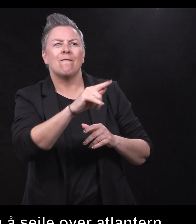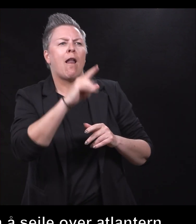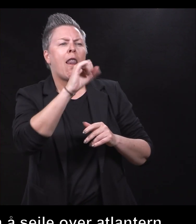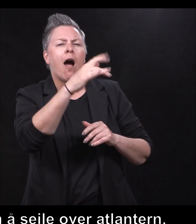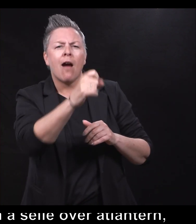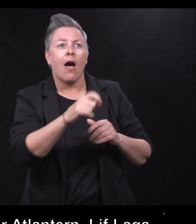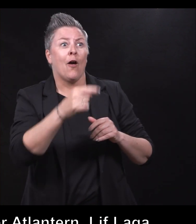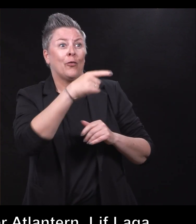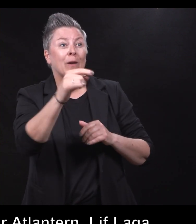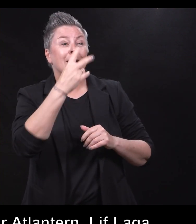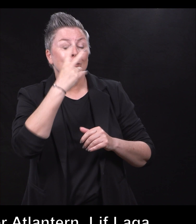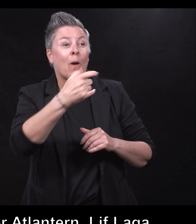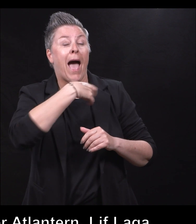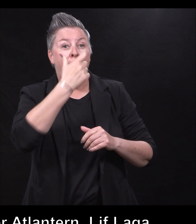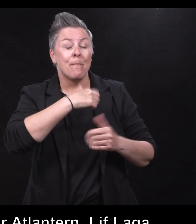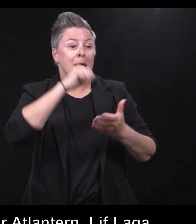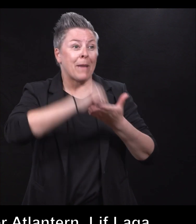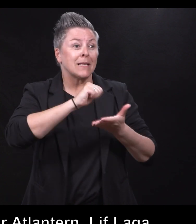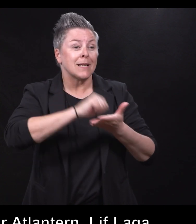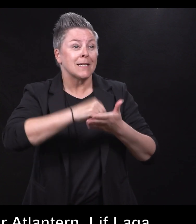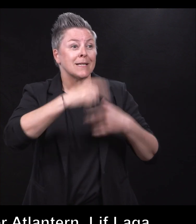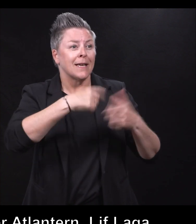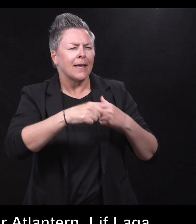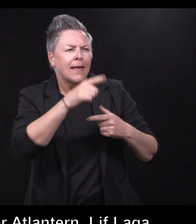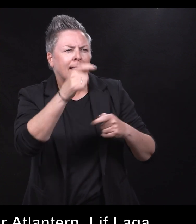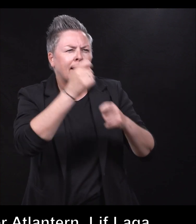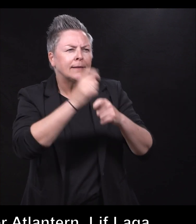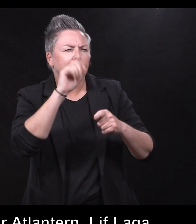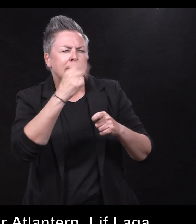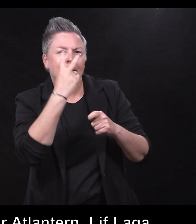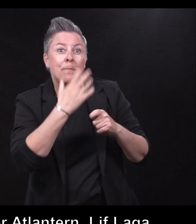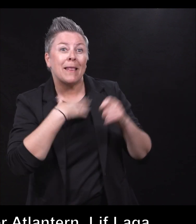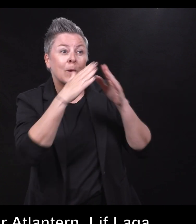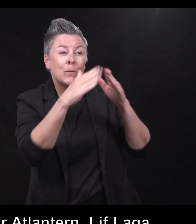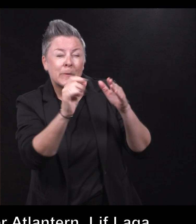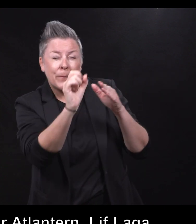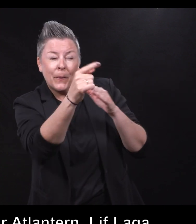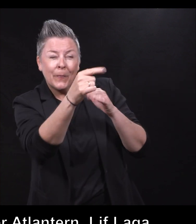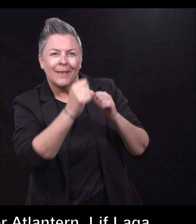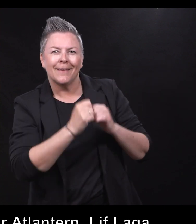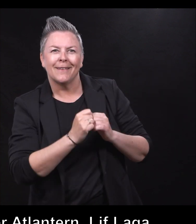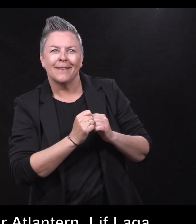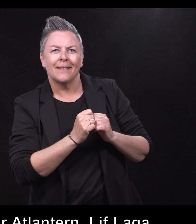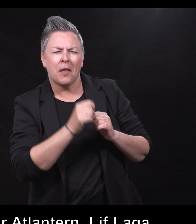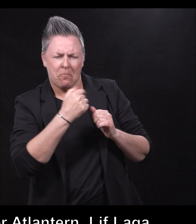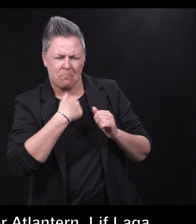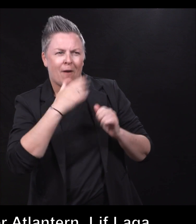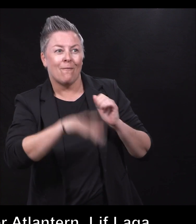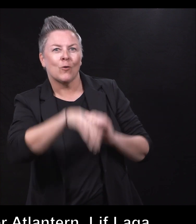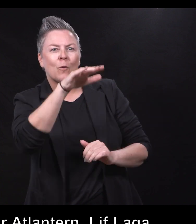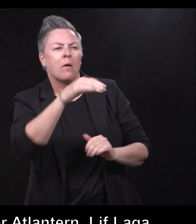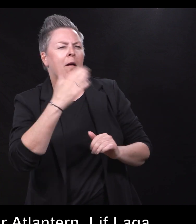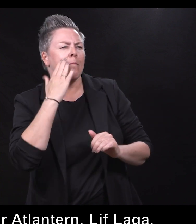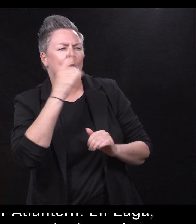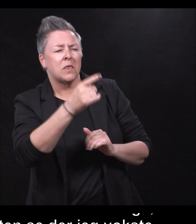eplepressa gå, kunne du nesten skimte huset mitt, der jeg har vokst opp. og der jeg har bodd cirka